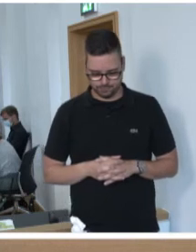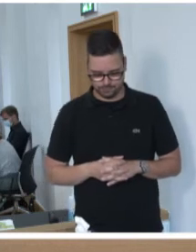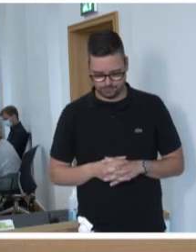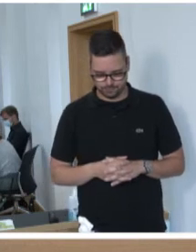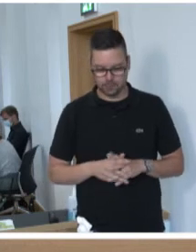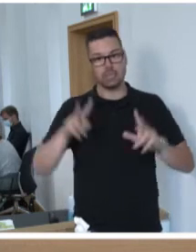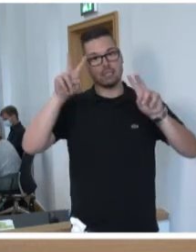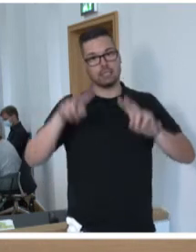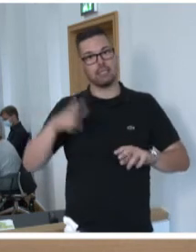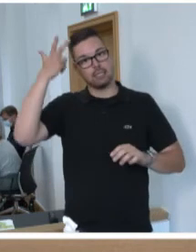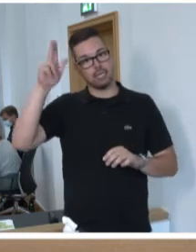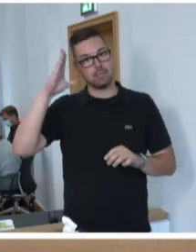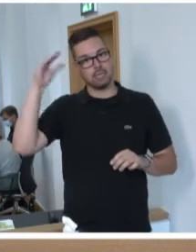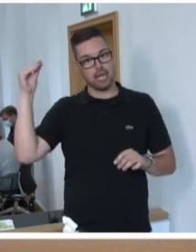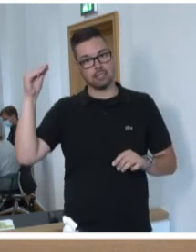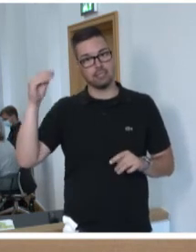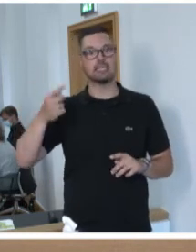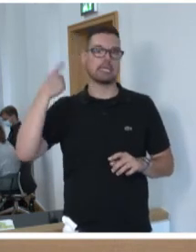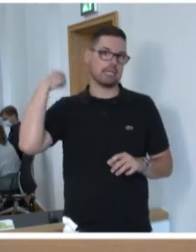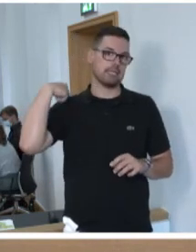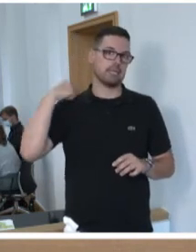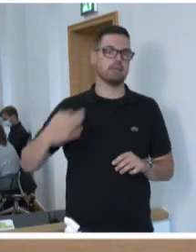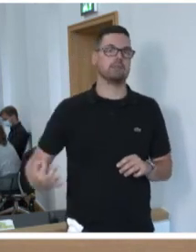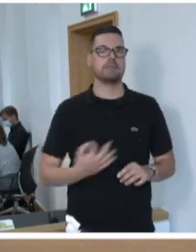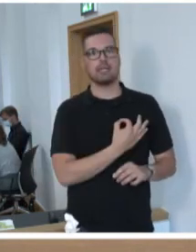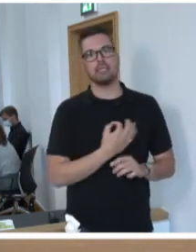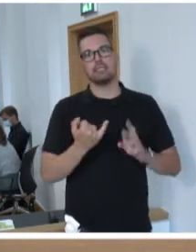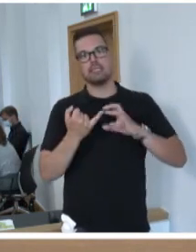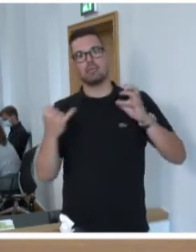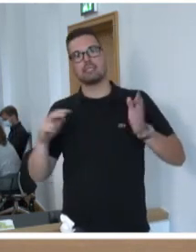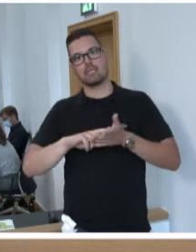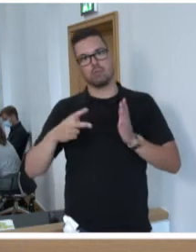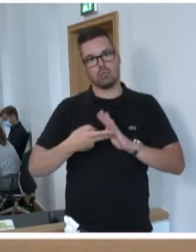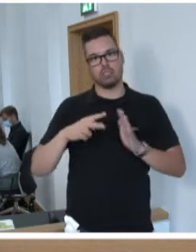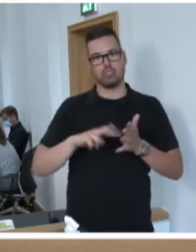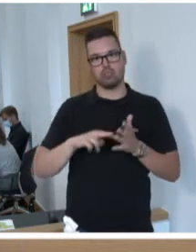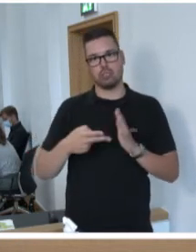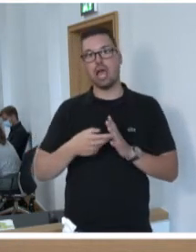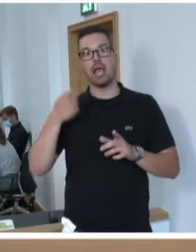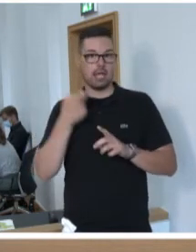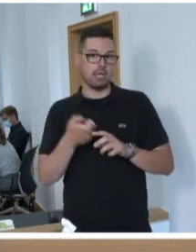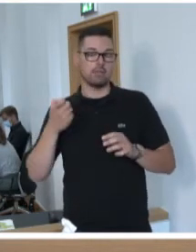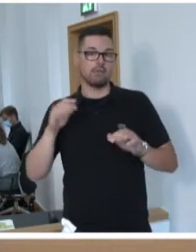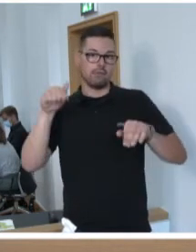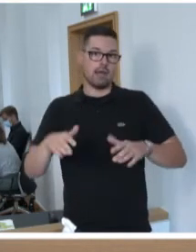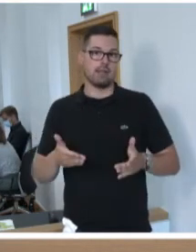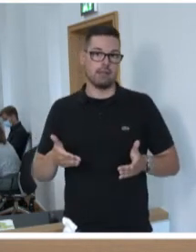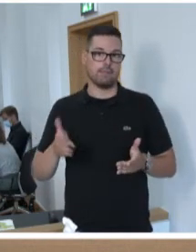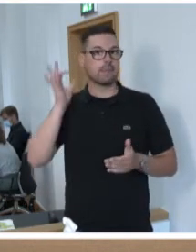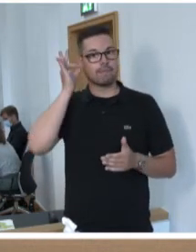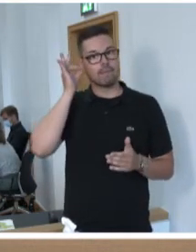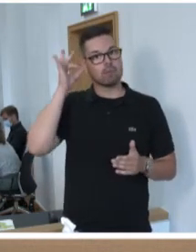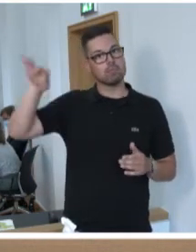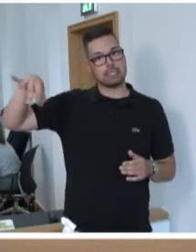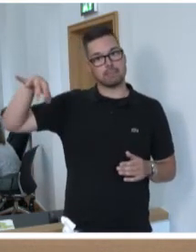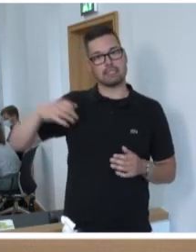Meine sehr verehrten Damen und Herren, seit gestern haben wir im Saarland den industriepolitischen Ernstfall. Frau Ministerpräsidentin,